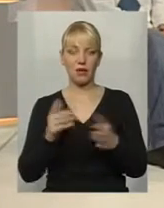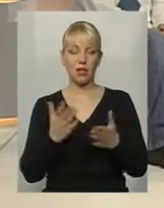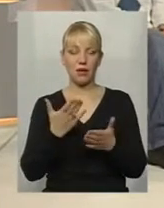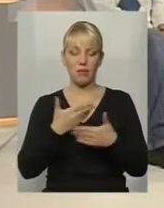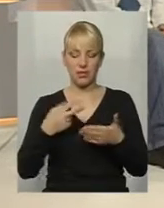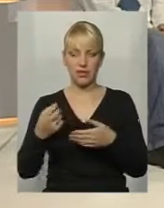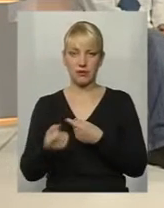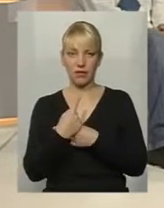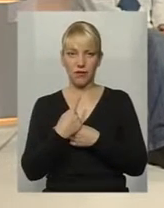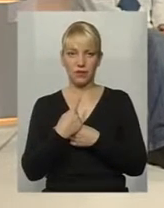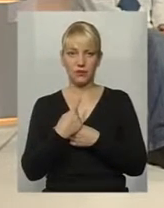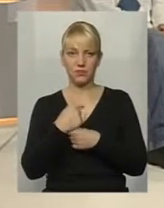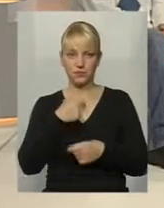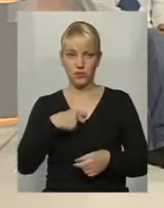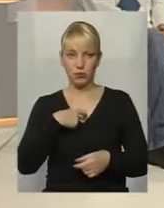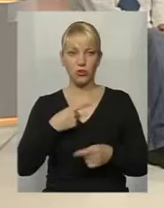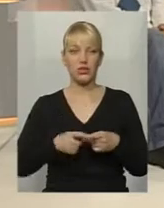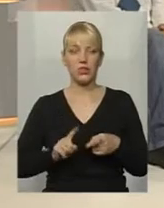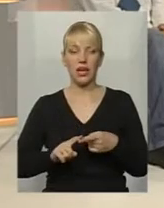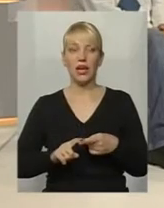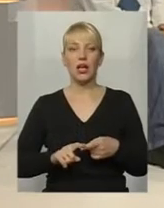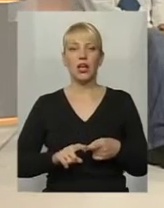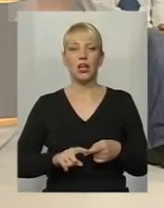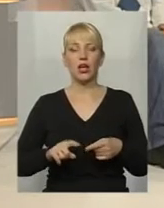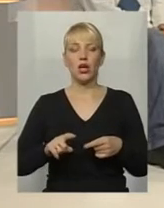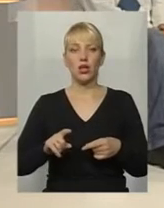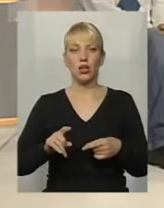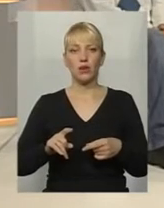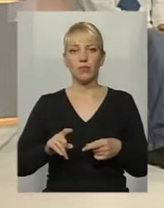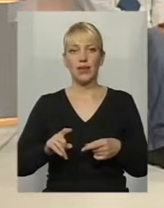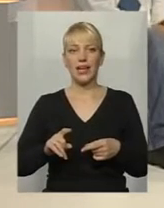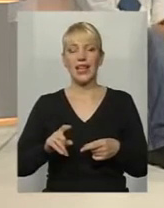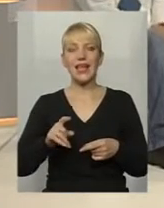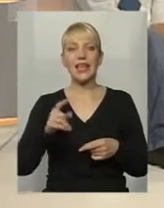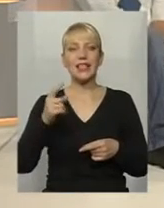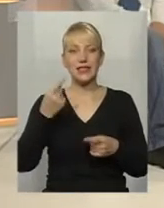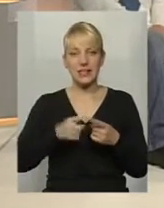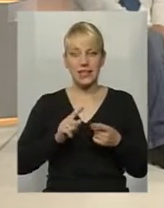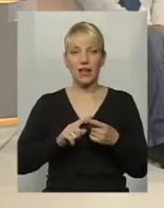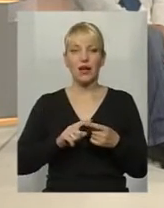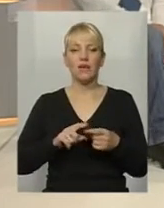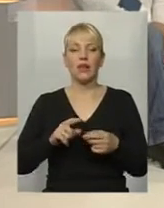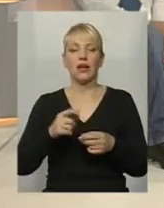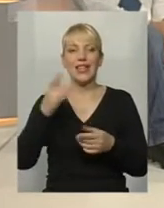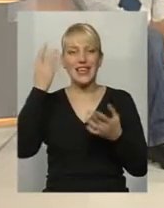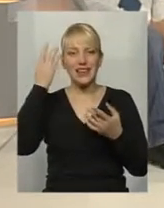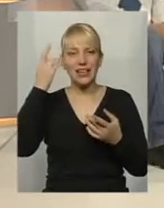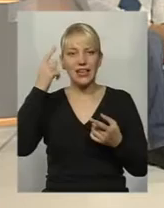поставили перед собою, це культивування ідеї власне толерантного співіснування. Це, власне,